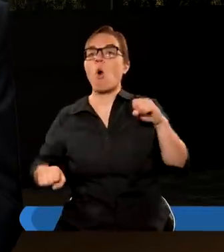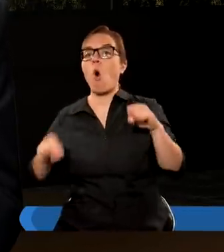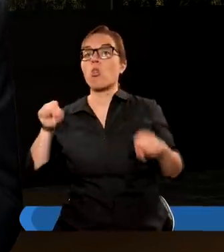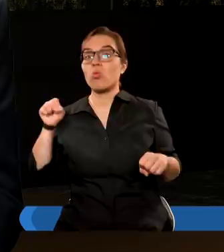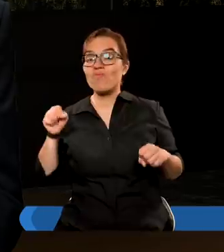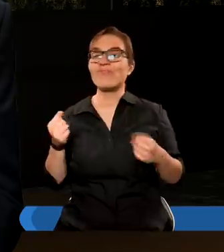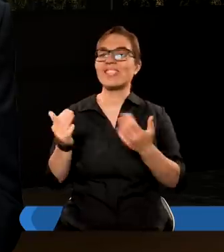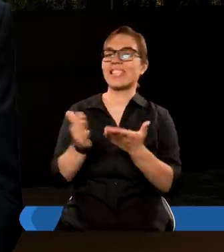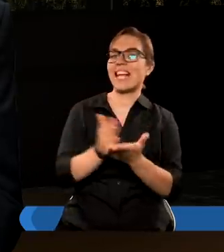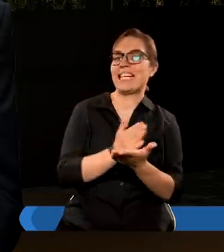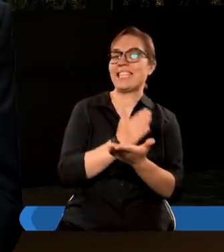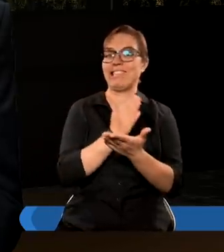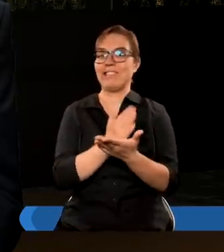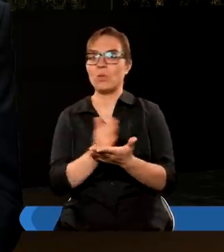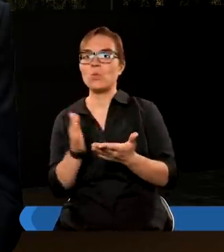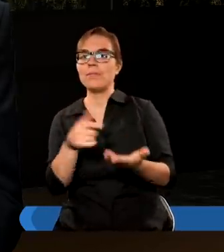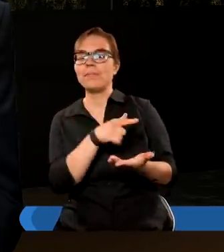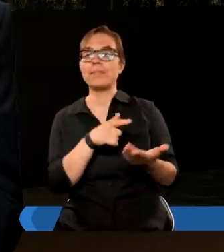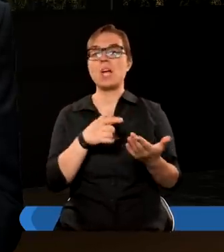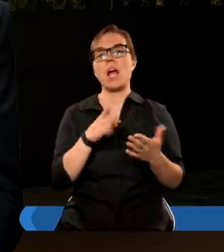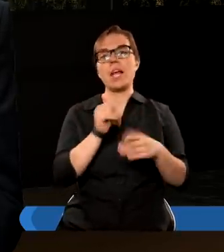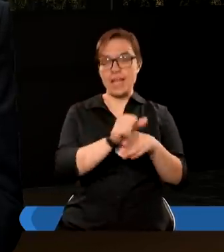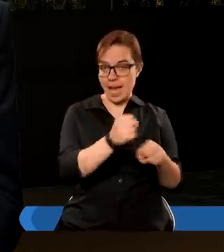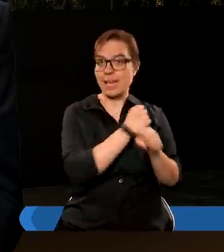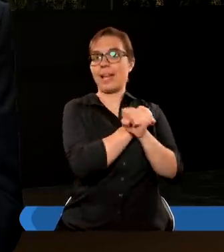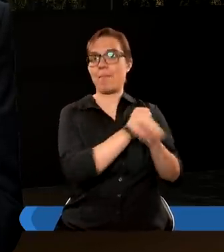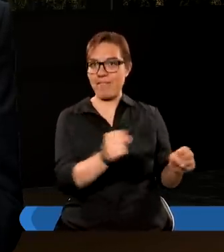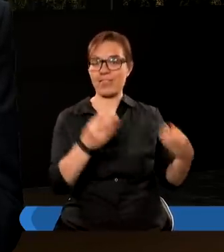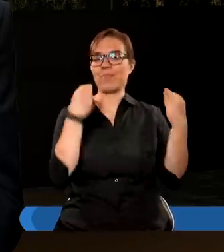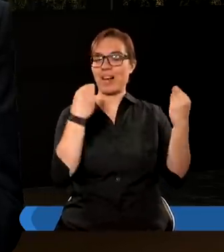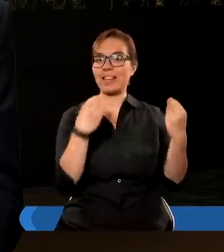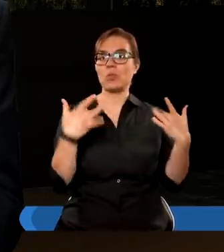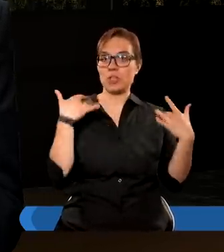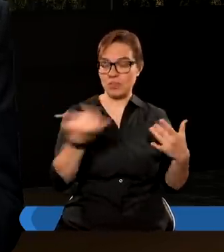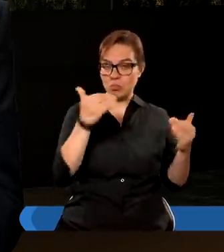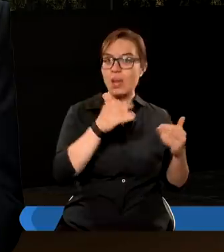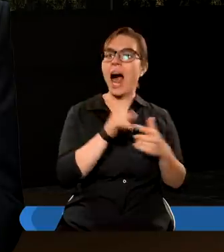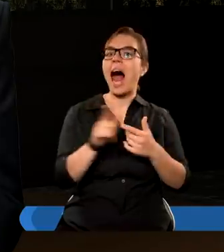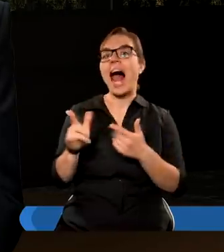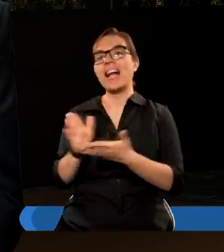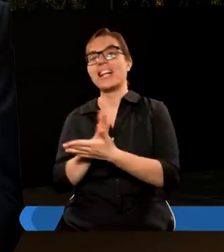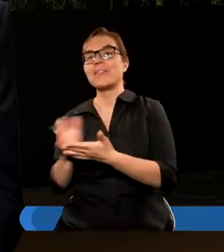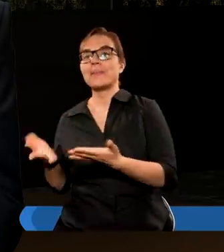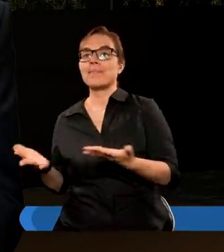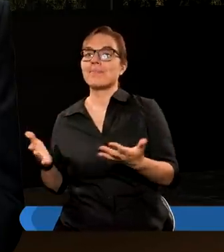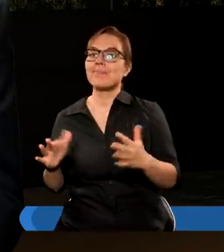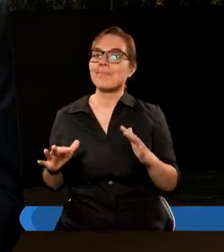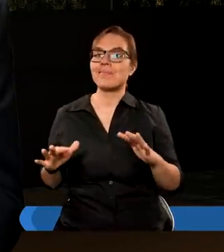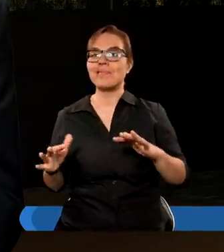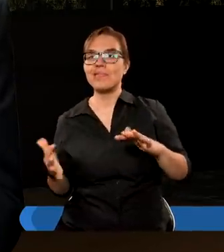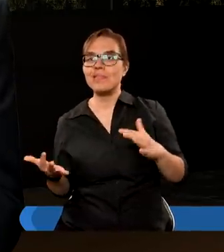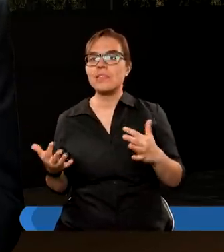niektórych jest wybawieniem, jest ratunkiem, ale dla niektórych skończy się